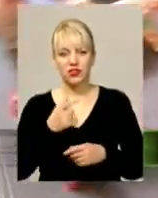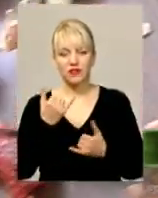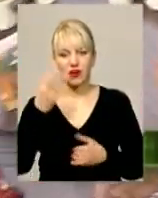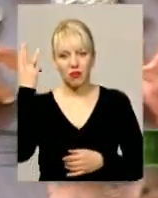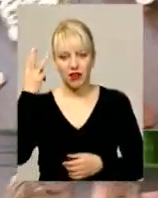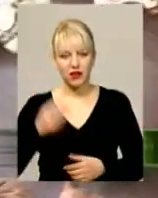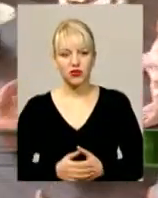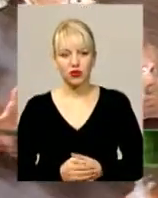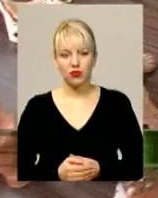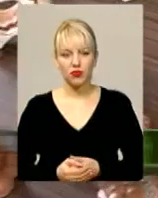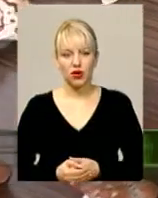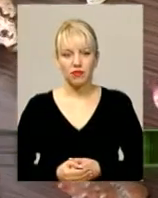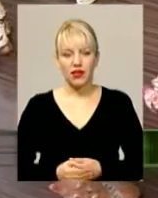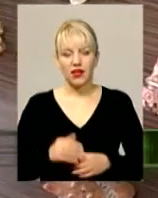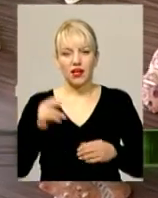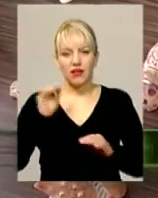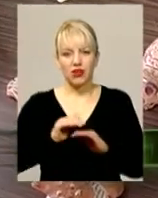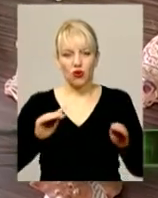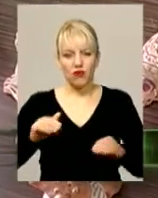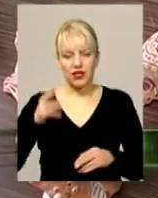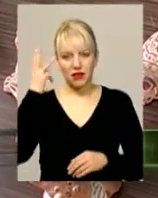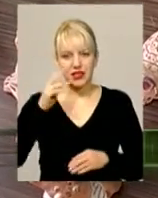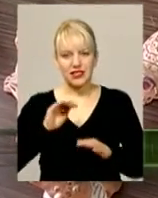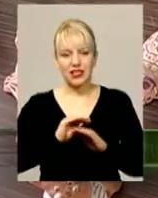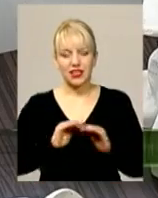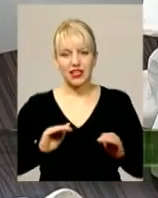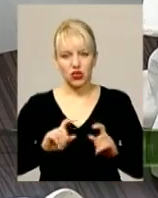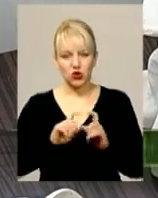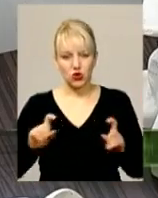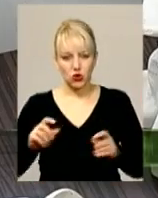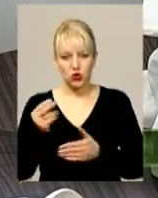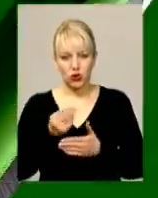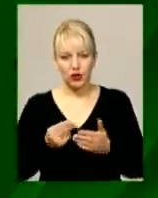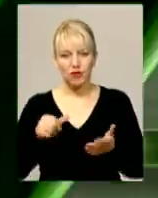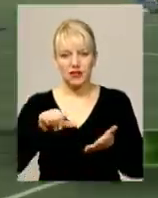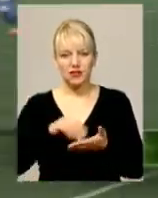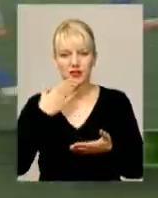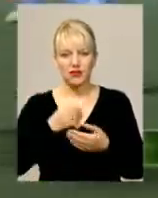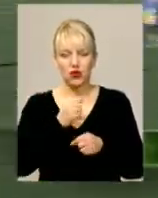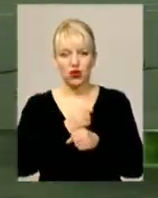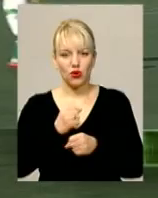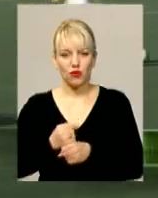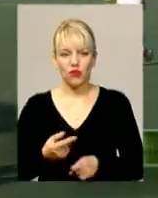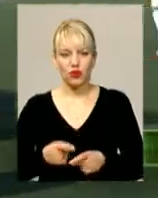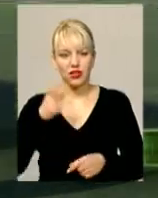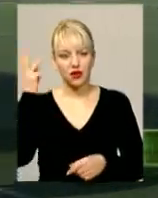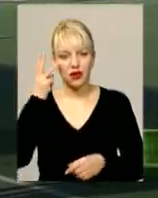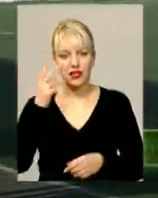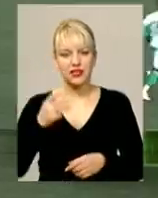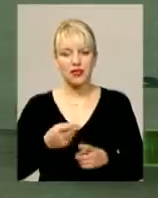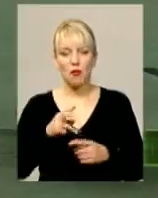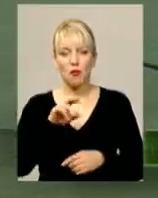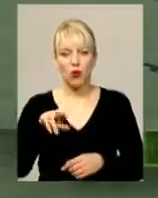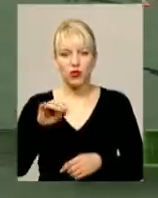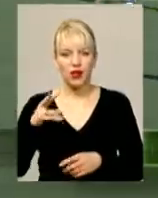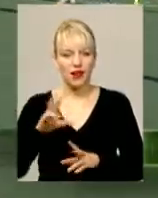світ кераміки. Вихованці Хмельницької дитячої художньої школи представили свої роботи. Хмельницьке «Поділля» не їде до Івано